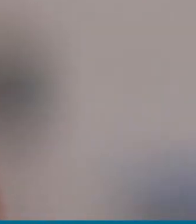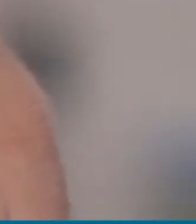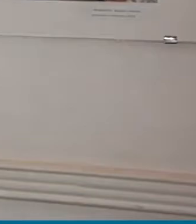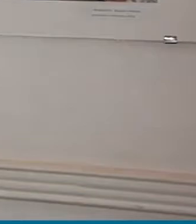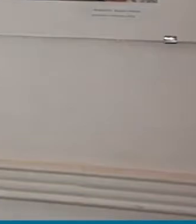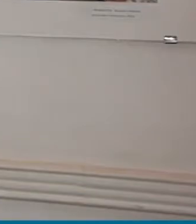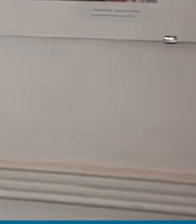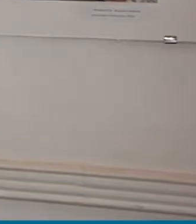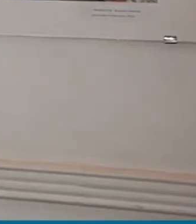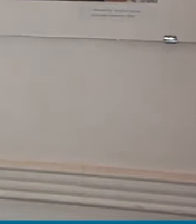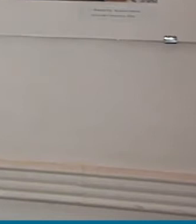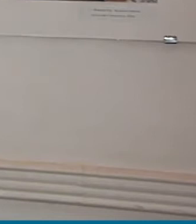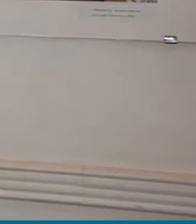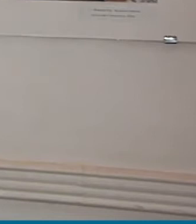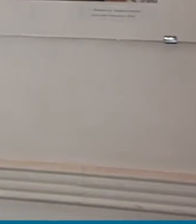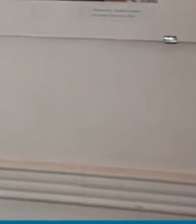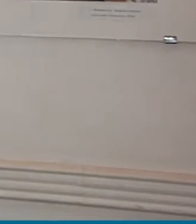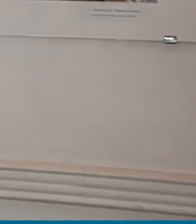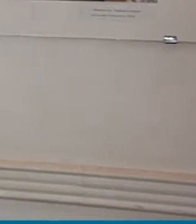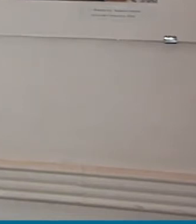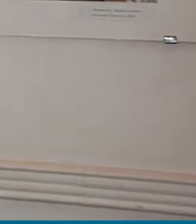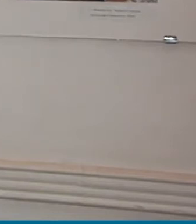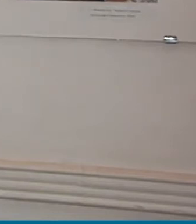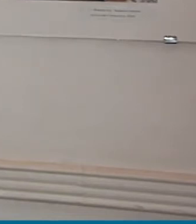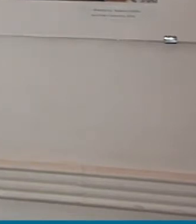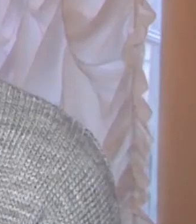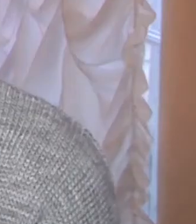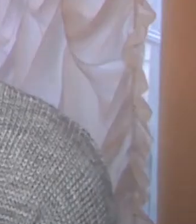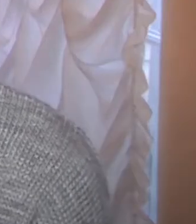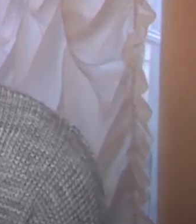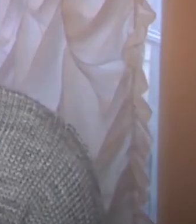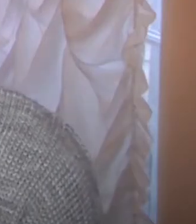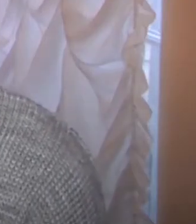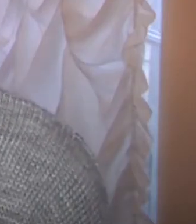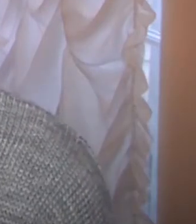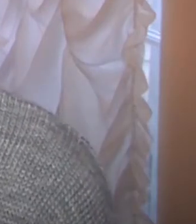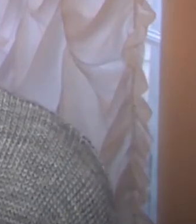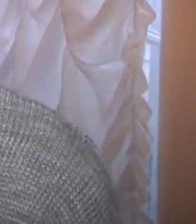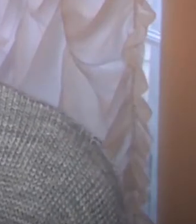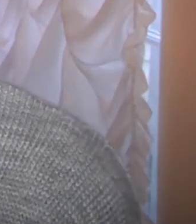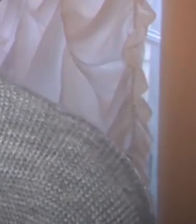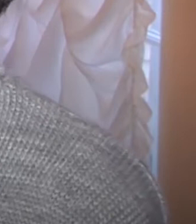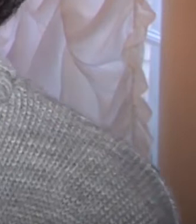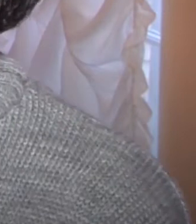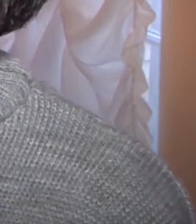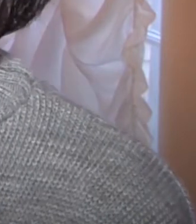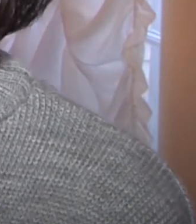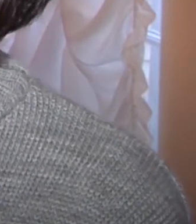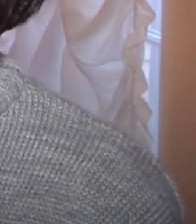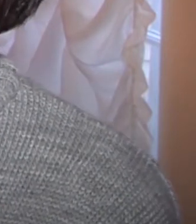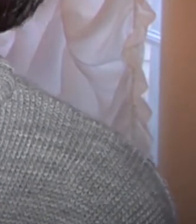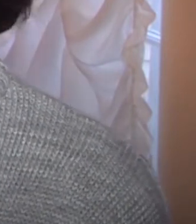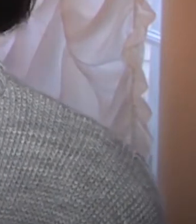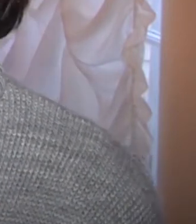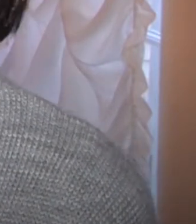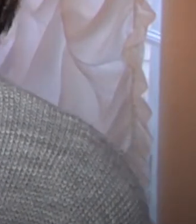все це допоможе. Головне, щоб це було йому на здоров'я. На сьогоднішній момент у нас концерт займає